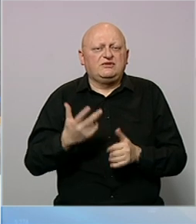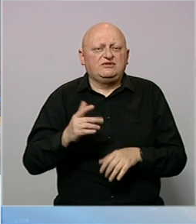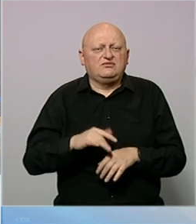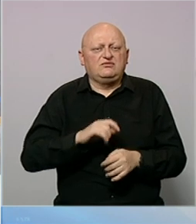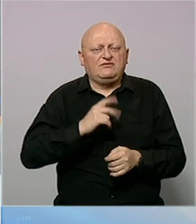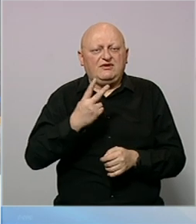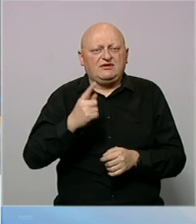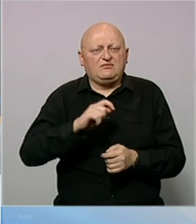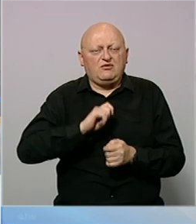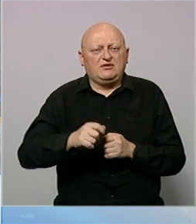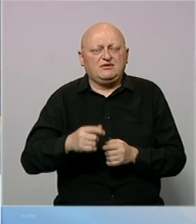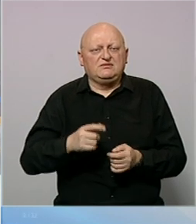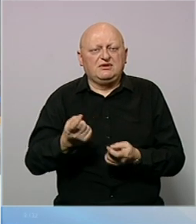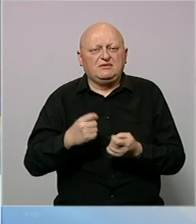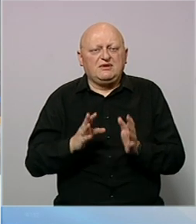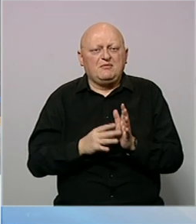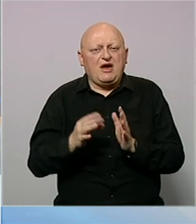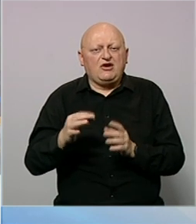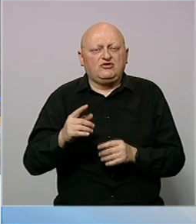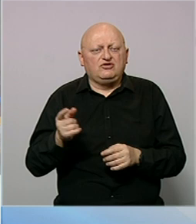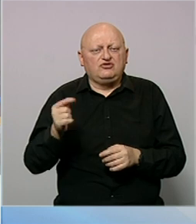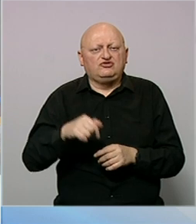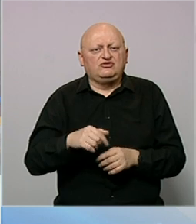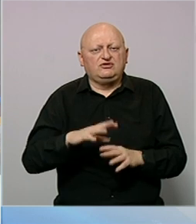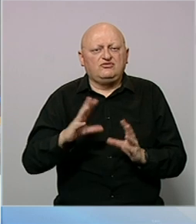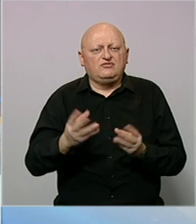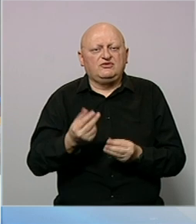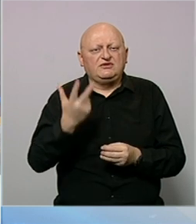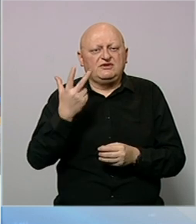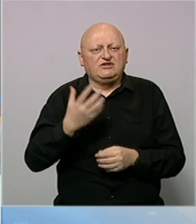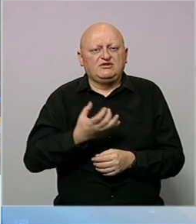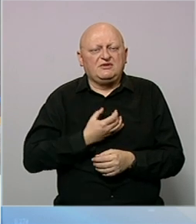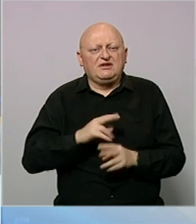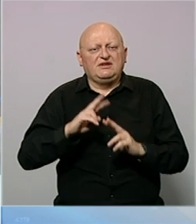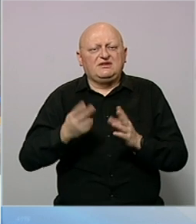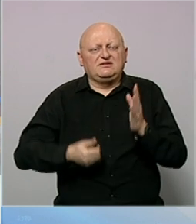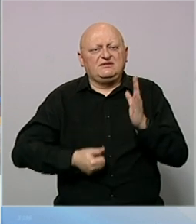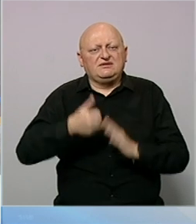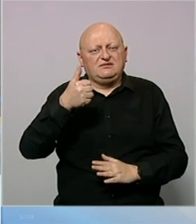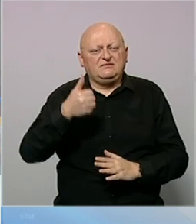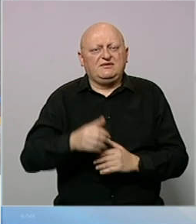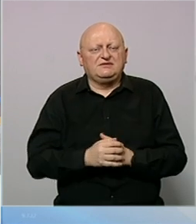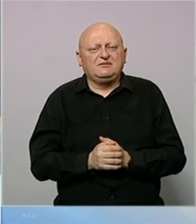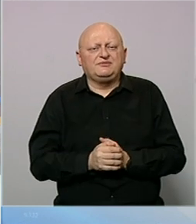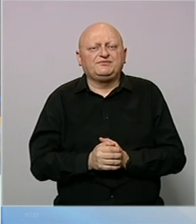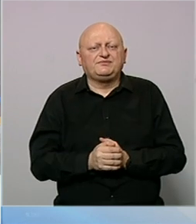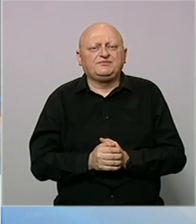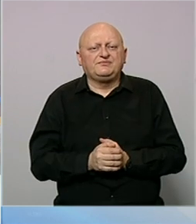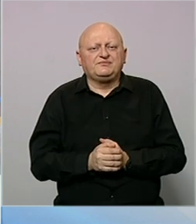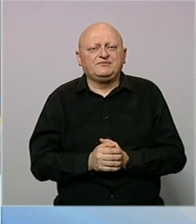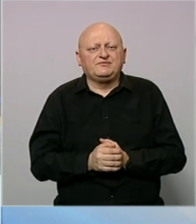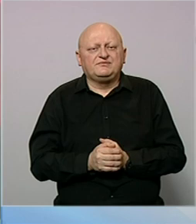treće mjesto sa 2-1 pobjedili Maroko, te tako došli do ukupno treće medalje na svjetskim prvenstvima.